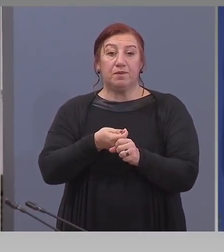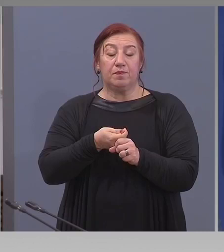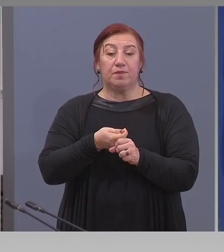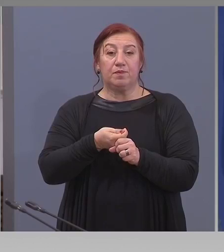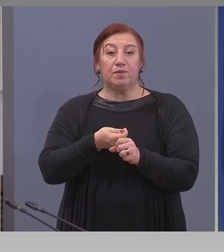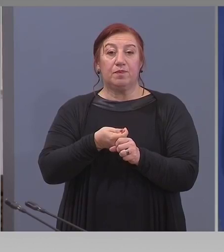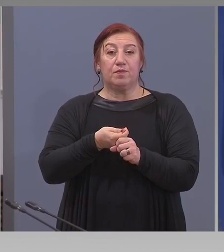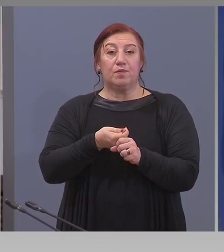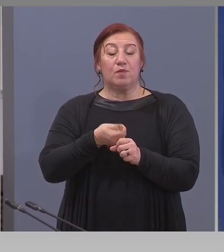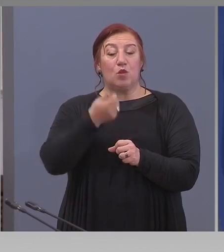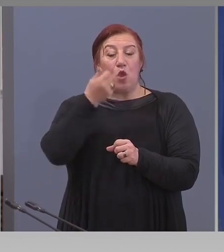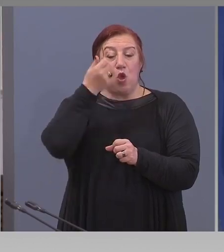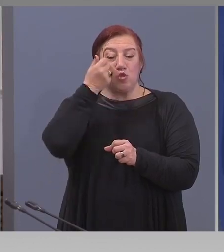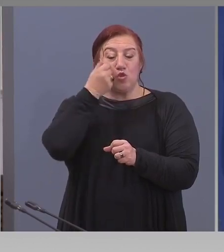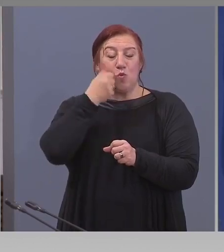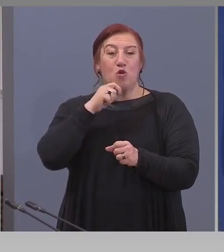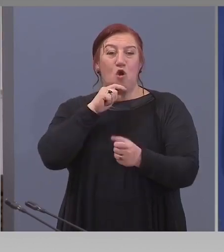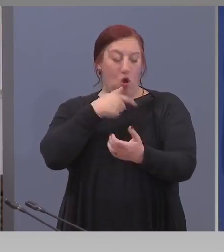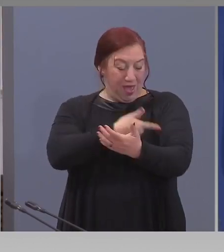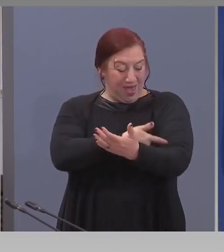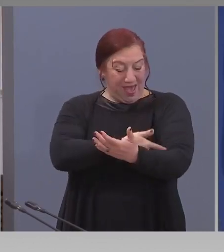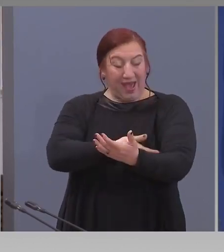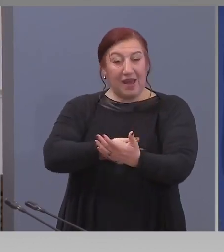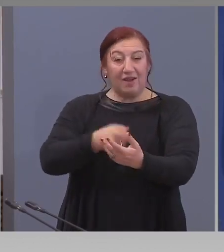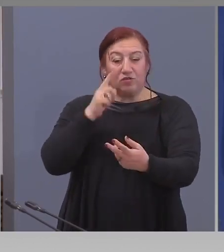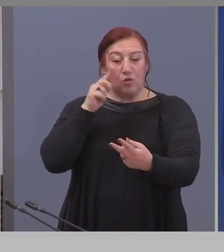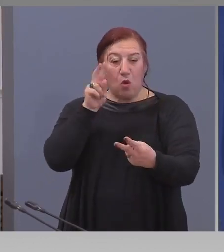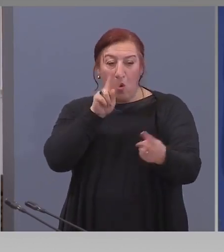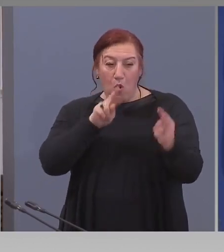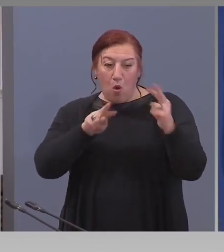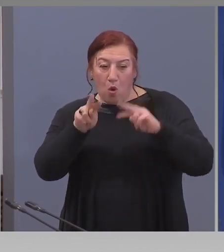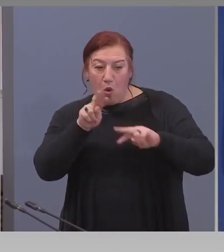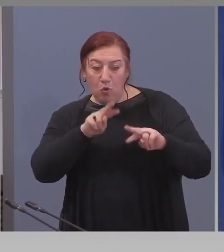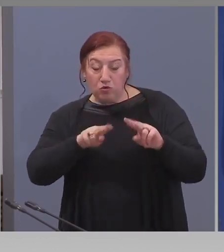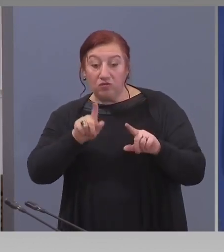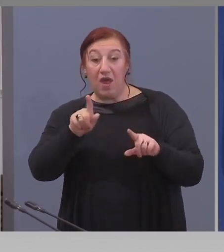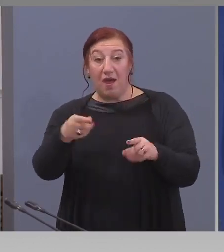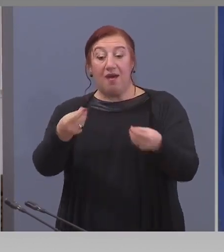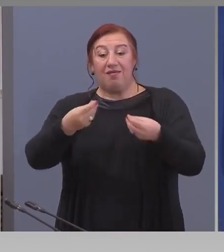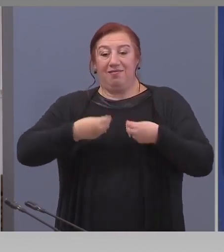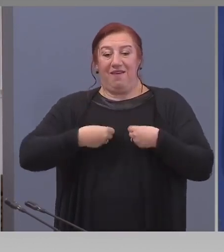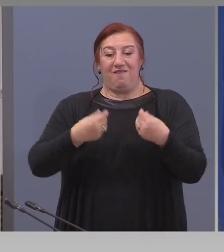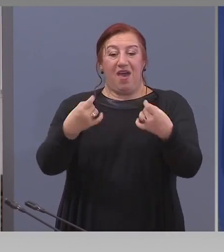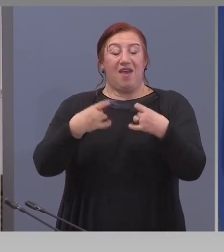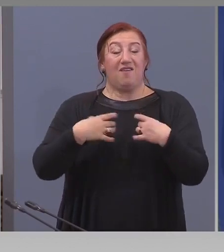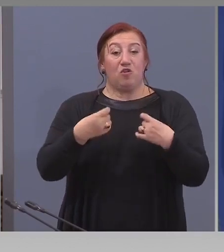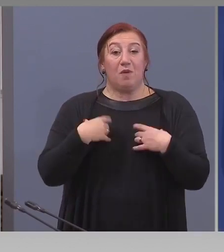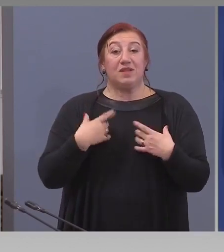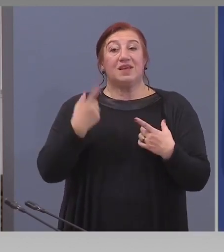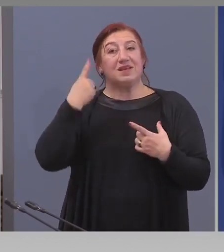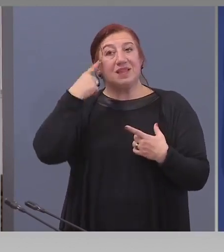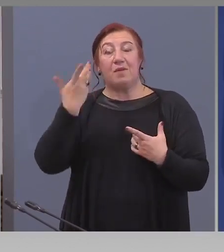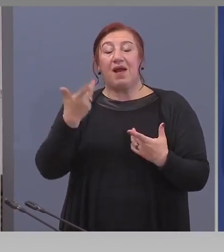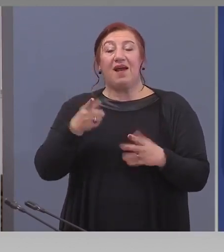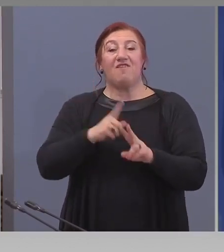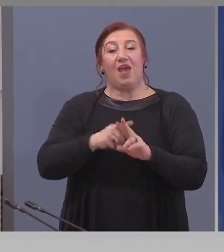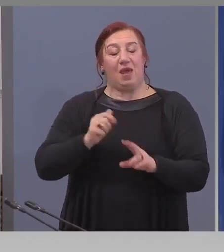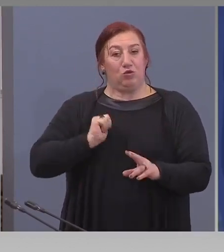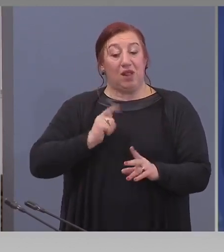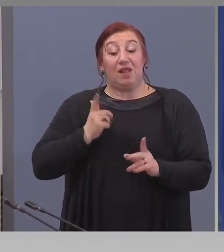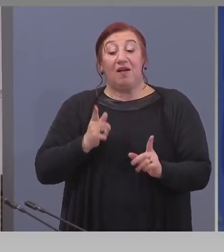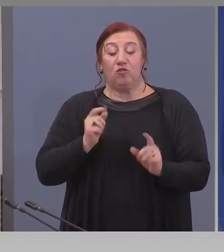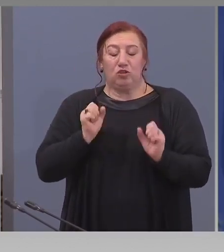добро серо епидемиологично проучване, което да ни даде информация за това какво можем да очакваме. Добре.